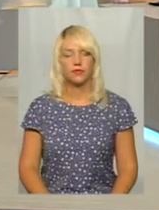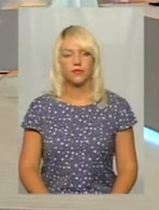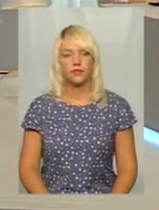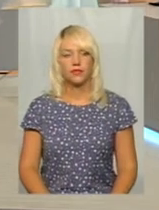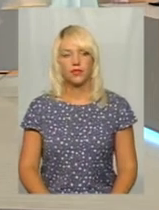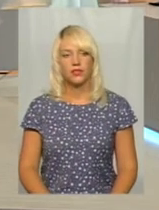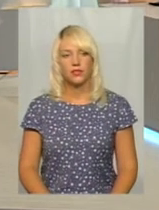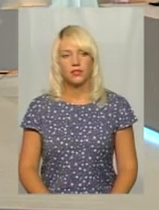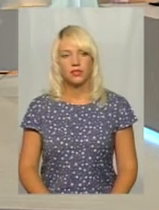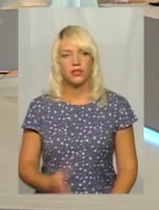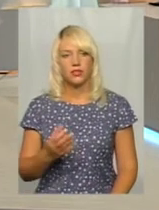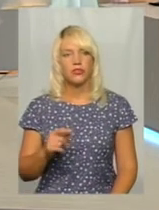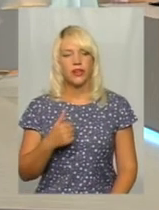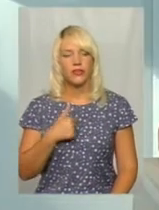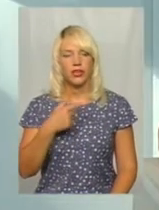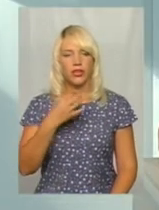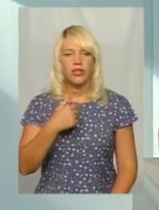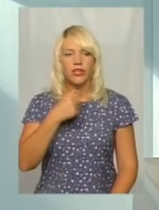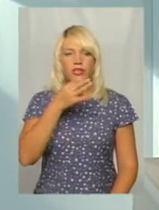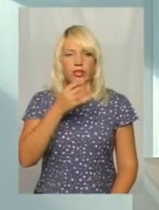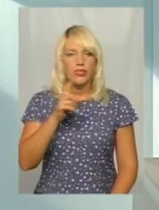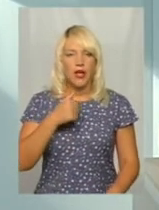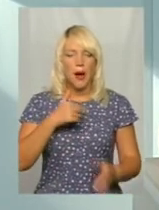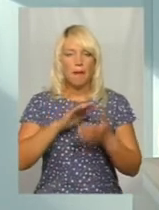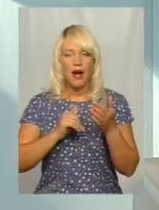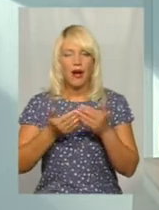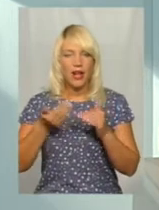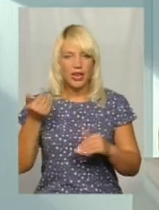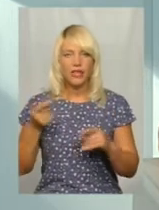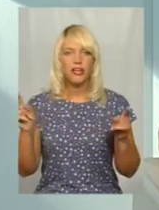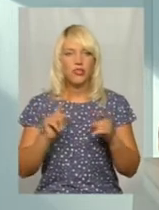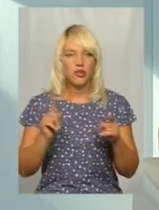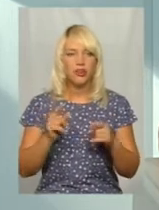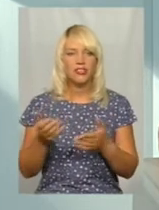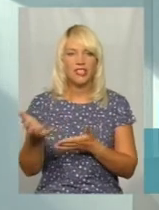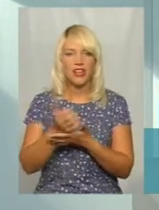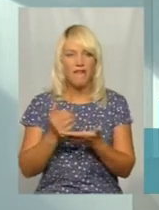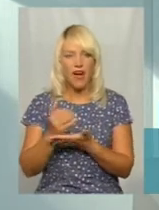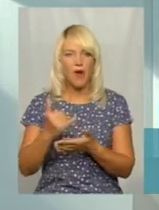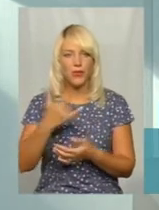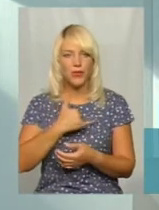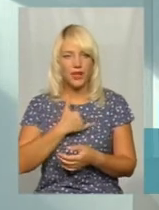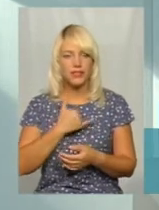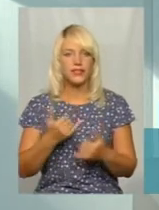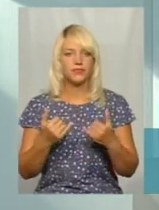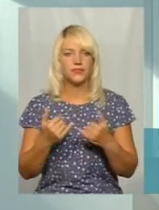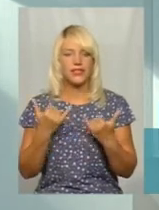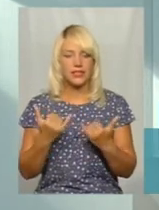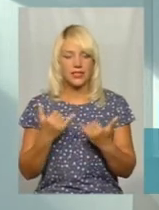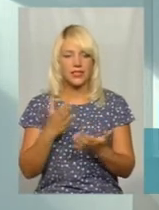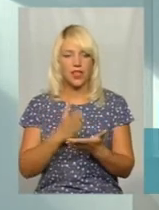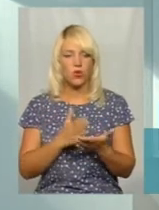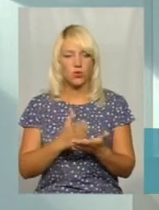Що ще я хотіла сказати, те, що я упустила раніше, що жнива в нас зараз знаходиться в